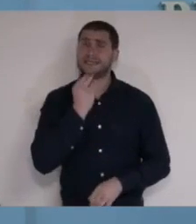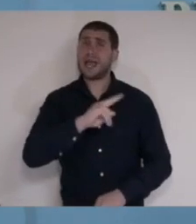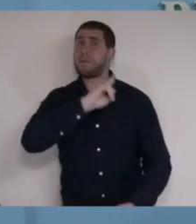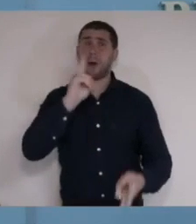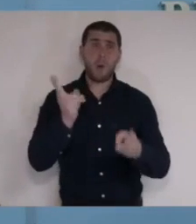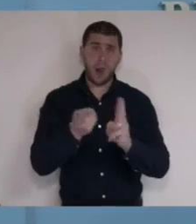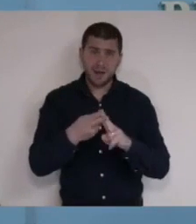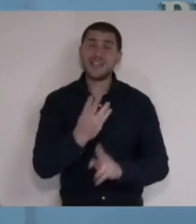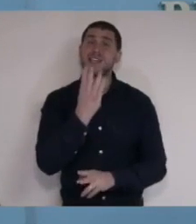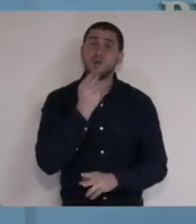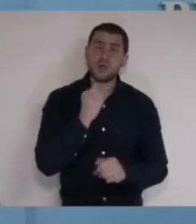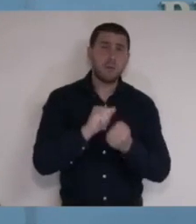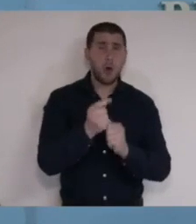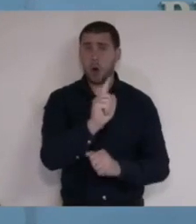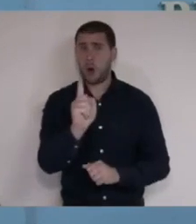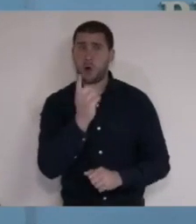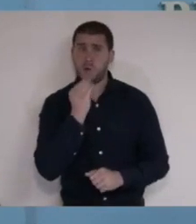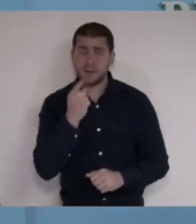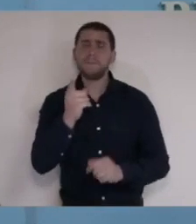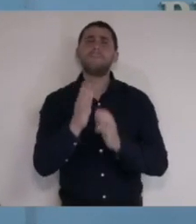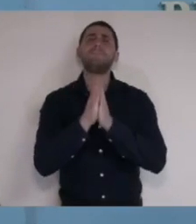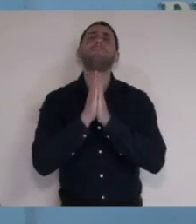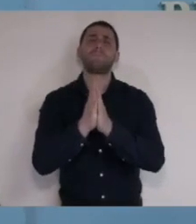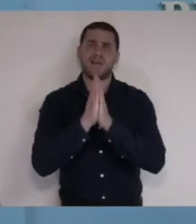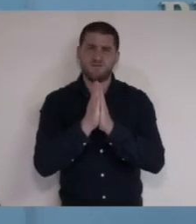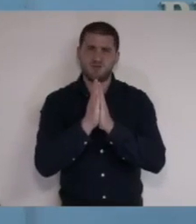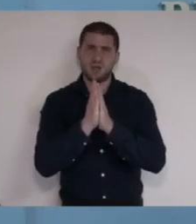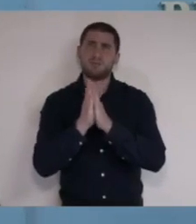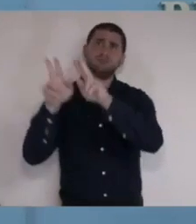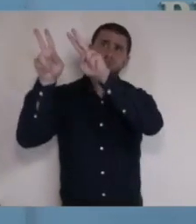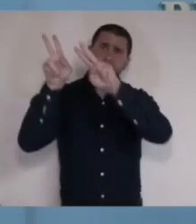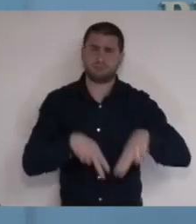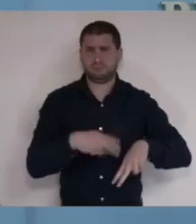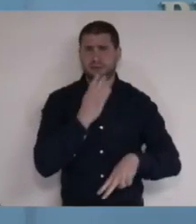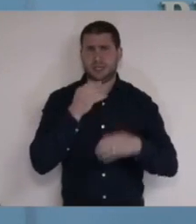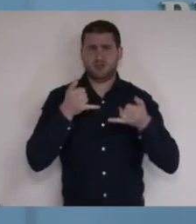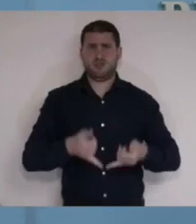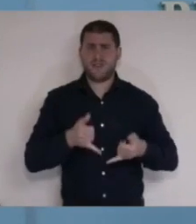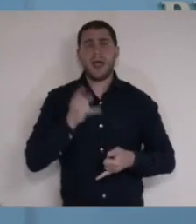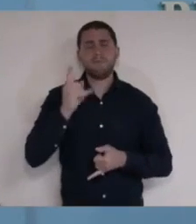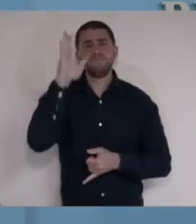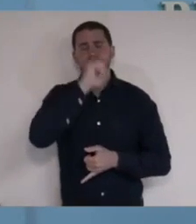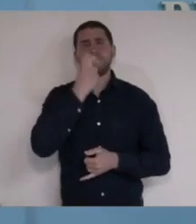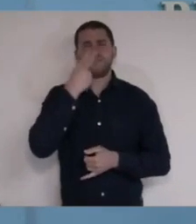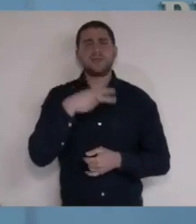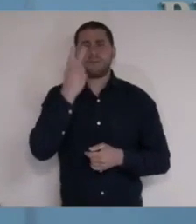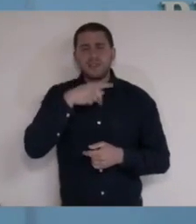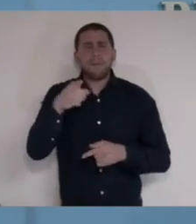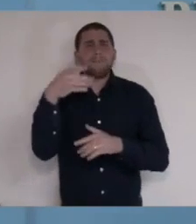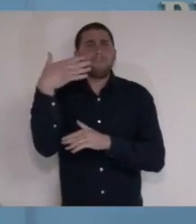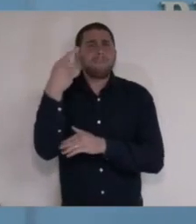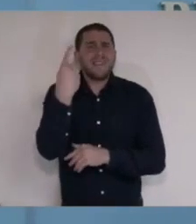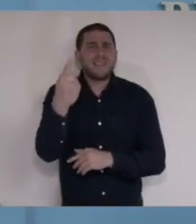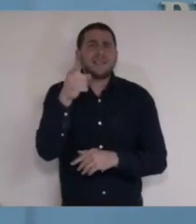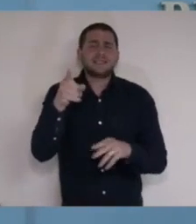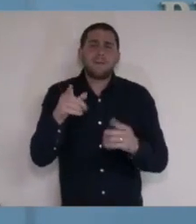בכל העולם, יהודים ולא יהודים, מבקשים להגיע כעת הביתה. הם מבינים עד כמה המדינה